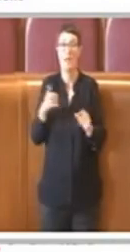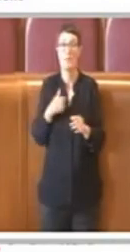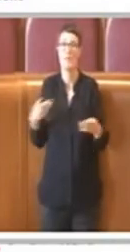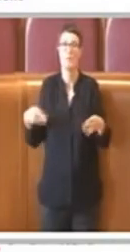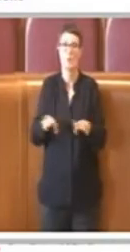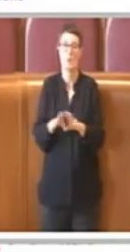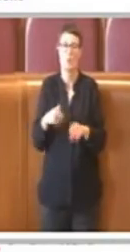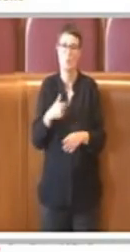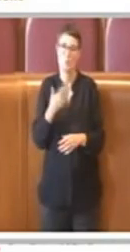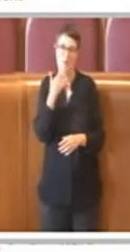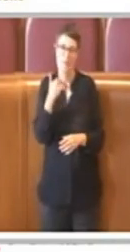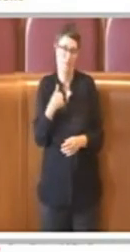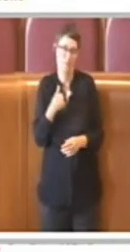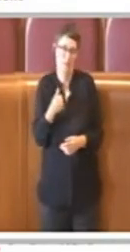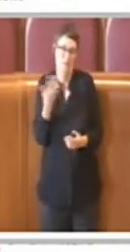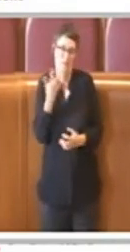Grazie. Grazie a lei.